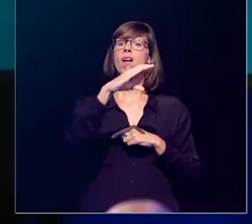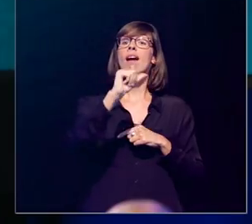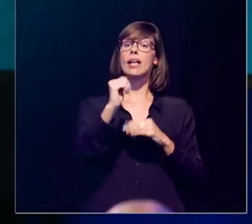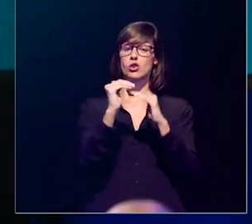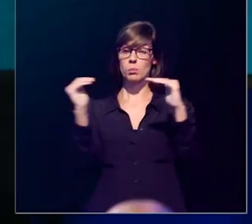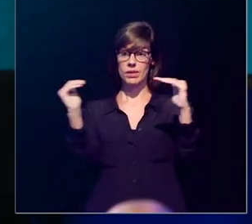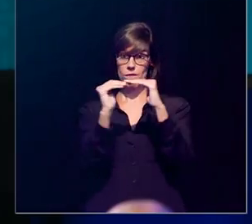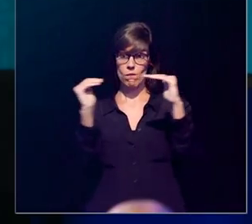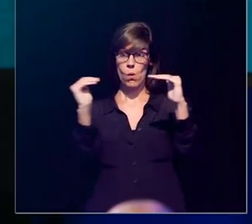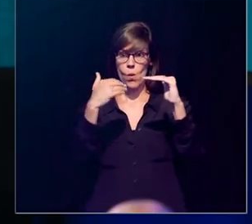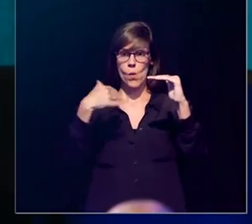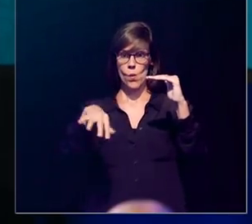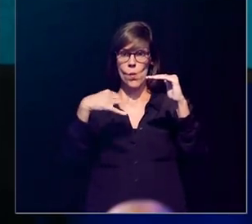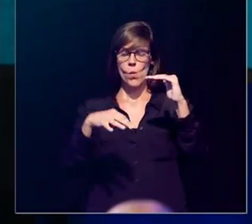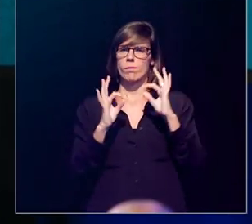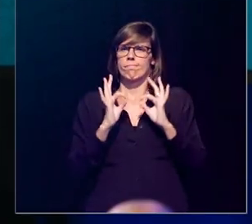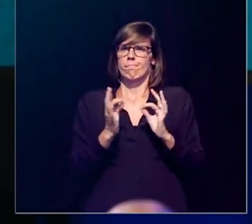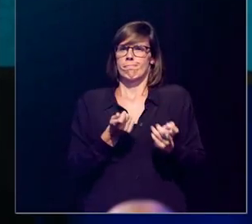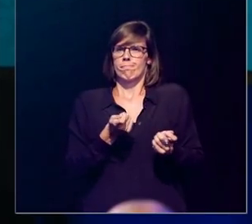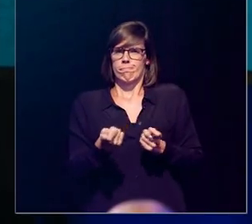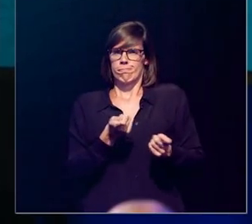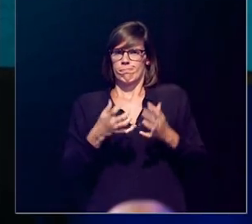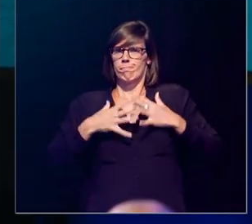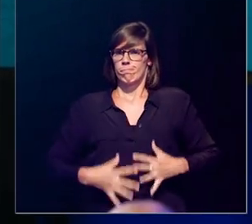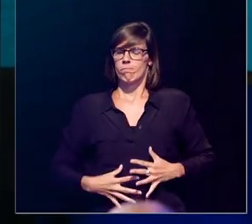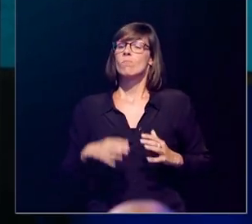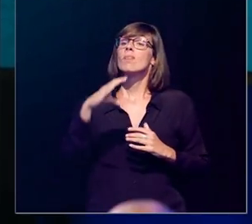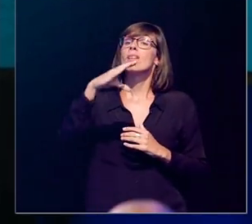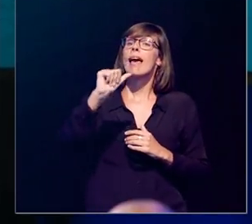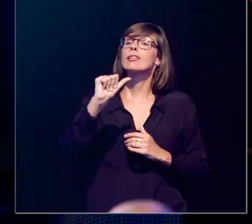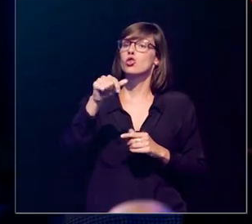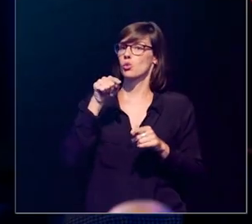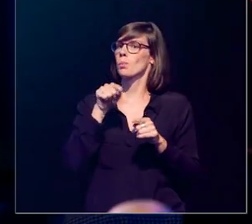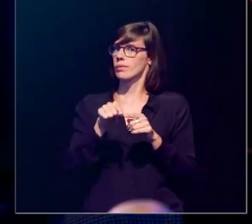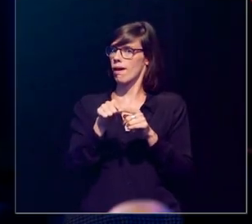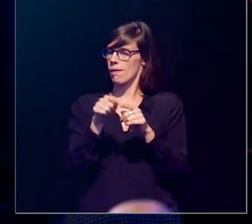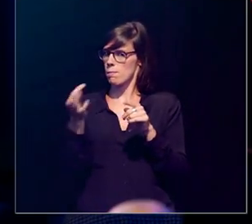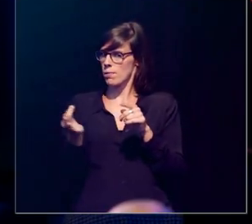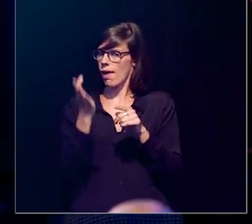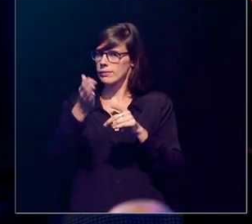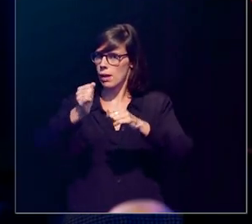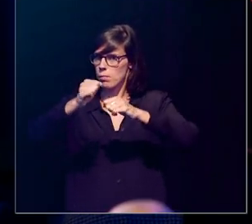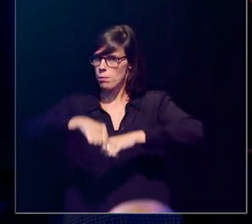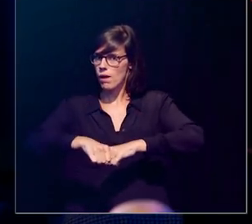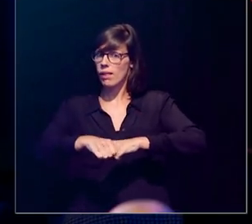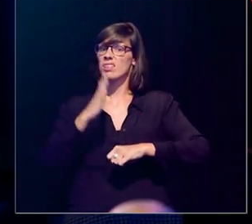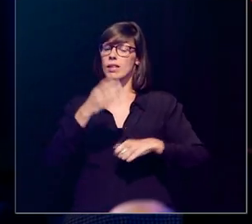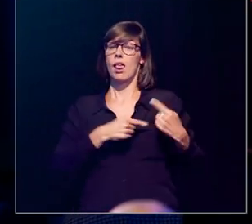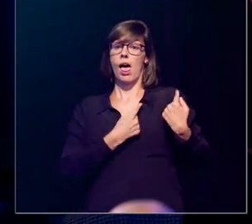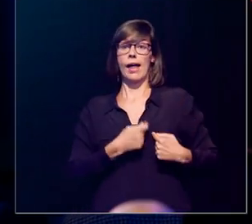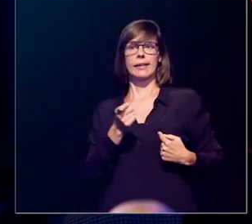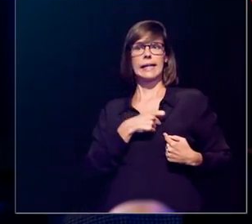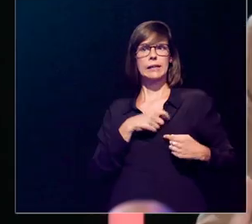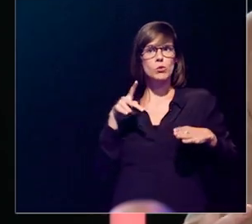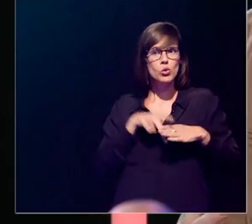Het calciumgehalte in ons bloed wordt zeer nauw geregeld. Want calcium is bijvoorbeeld een van de ionen die gaat bepalen of je